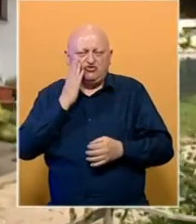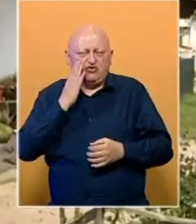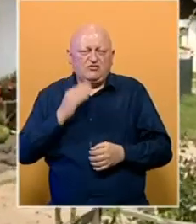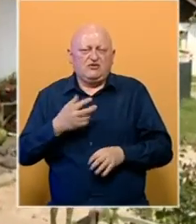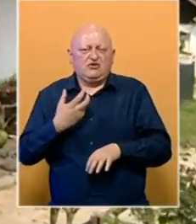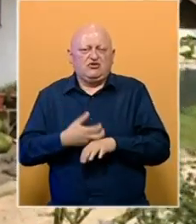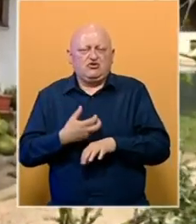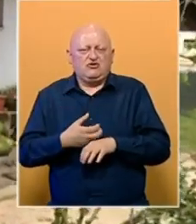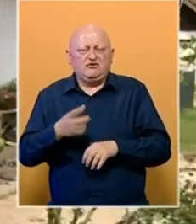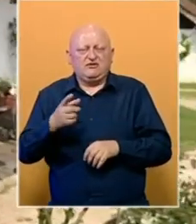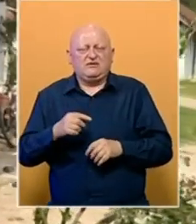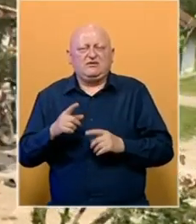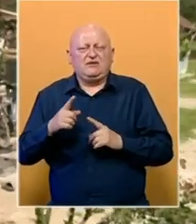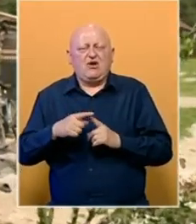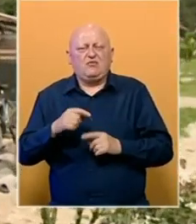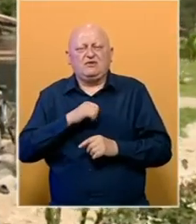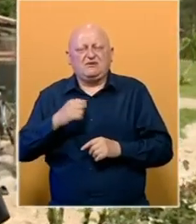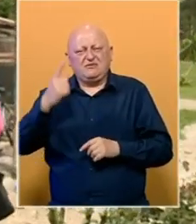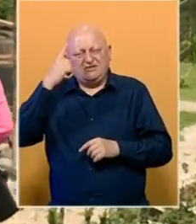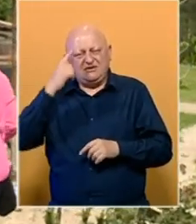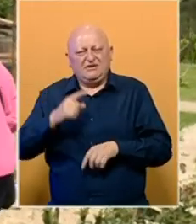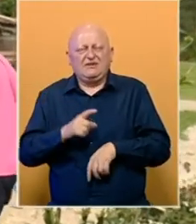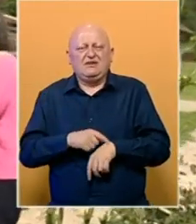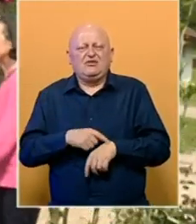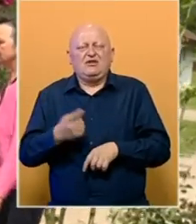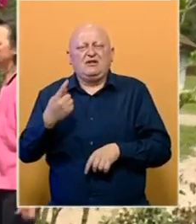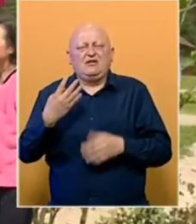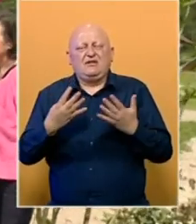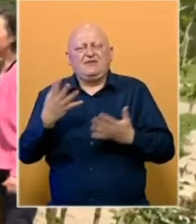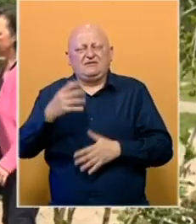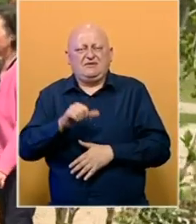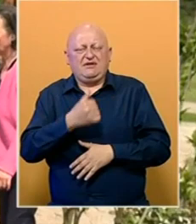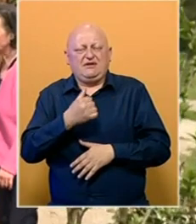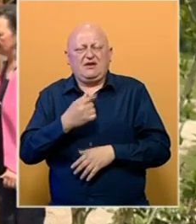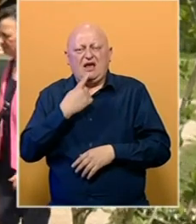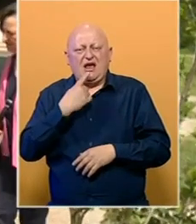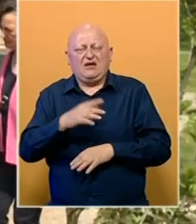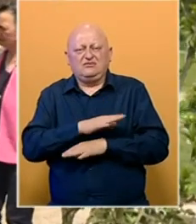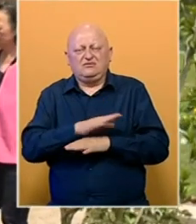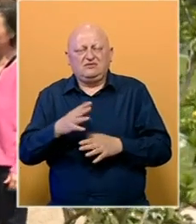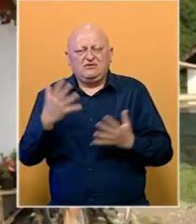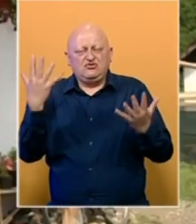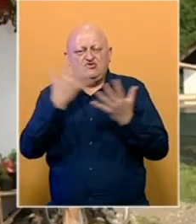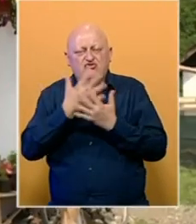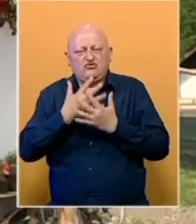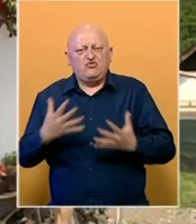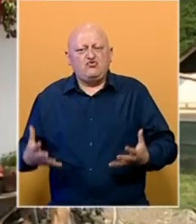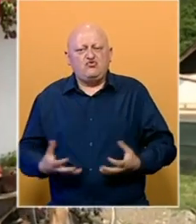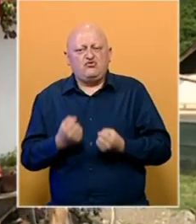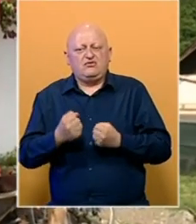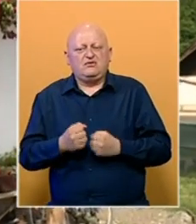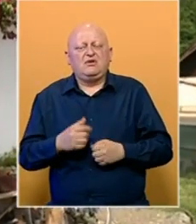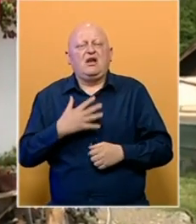Doktorica Brank Antić-Tauber se i sama prisječa trenutaka iz 1995. kaže svi su bili zbunjeni i uplašeni,